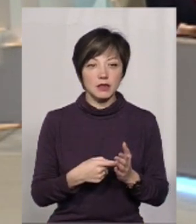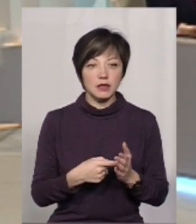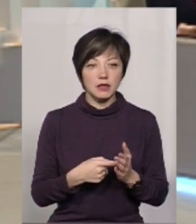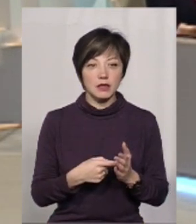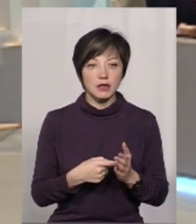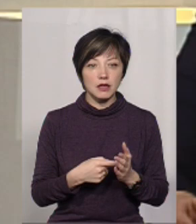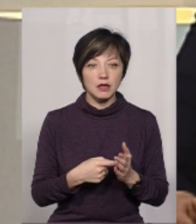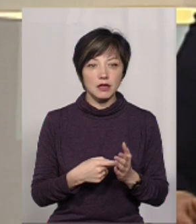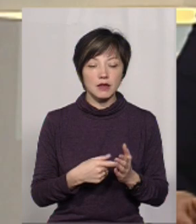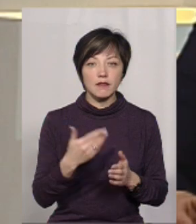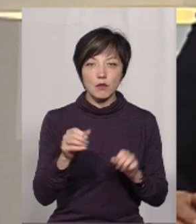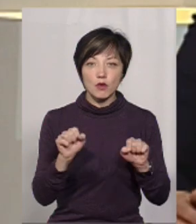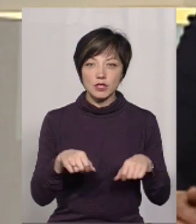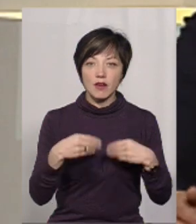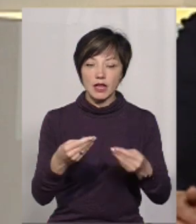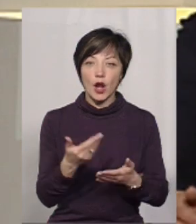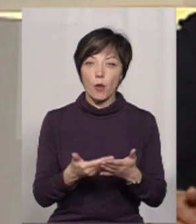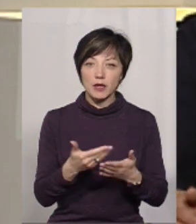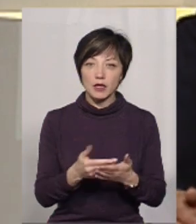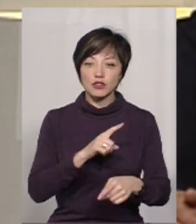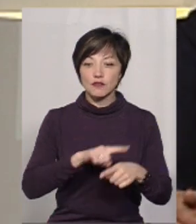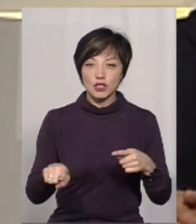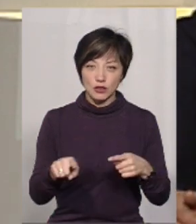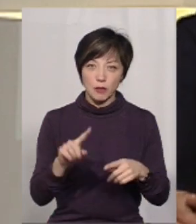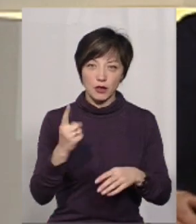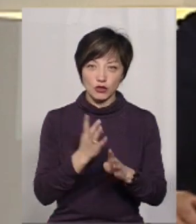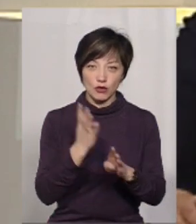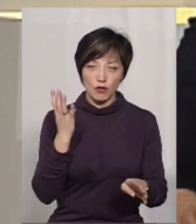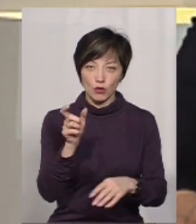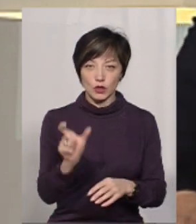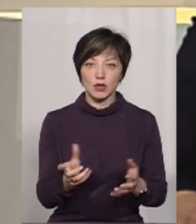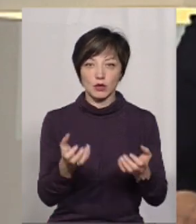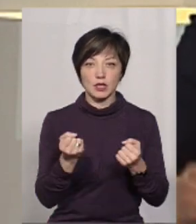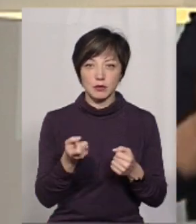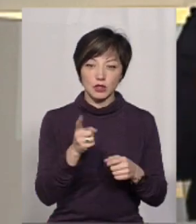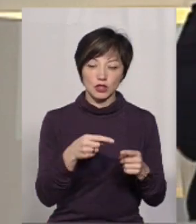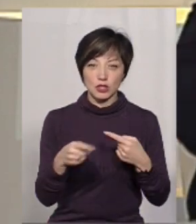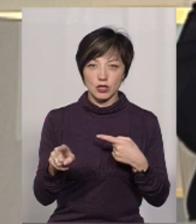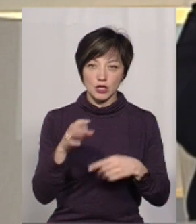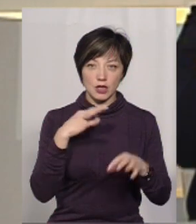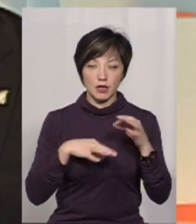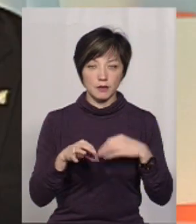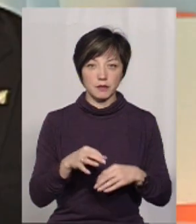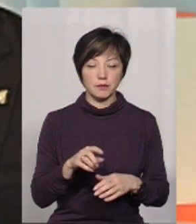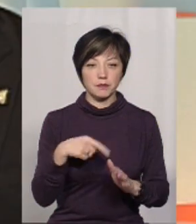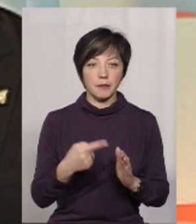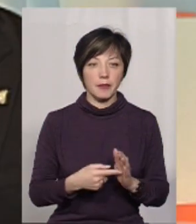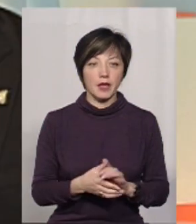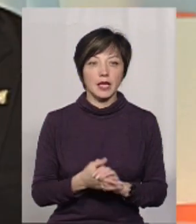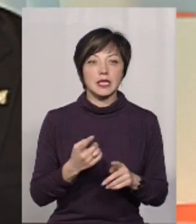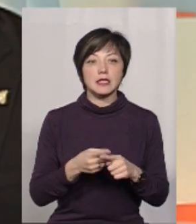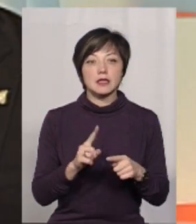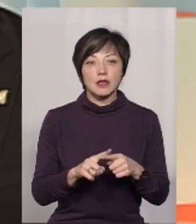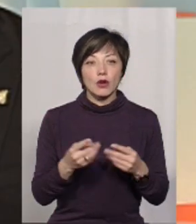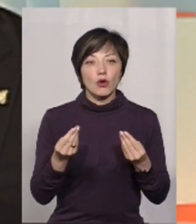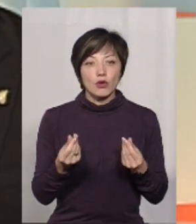Якось ви можете давати рекомендації, що першочергово повинна людина отримати це відшкодування? Ну, власне, ці